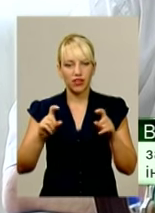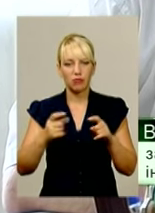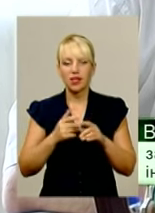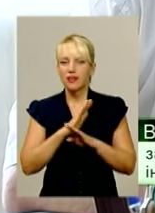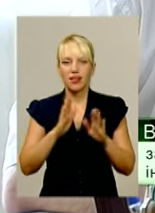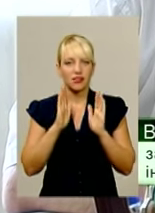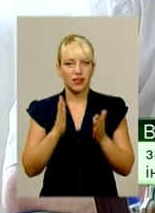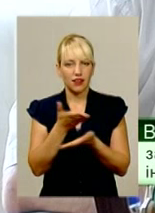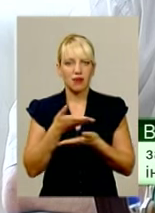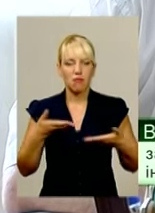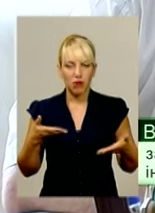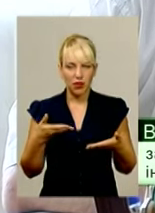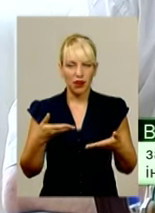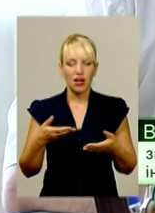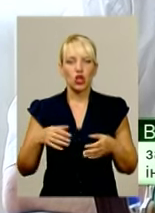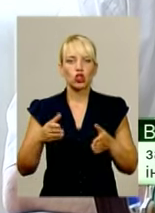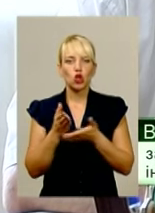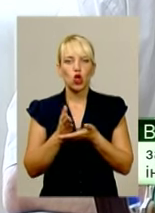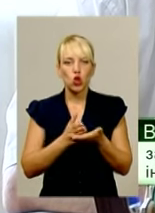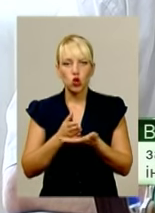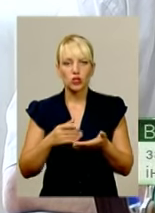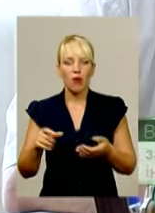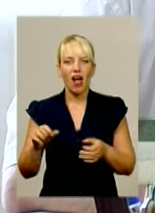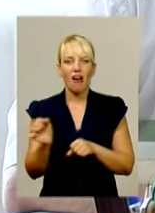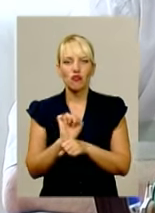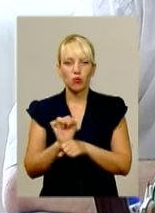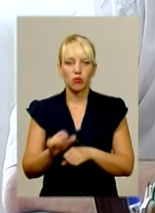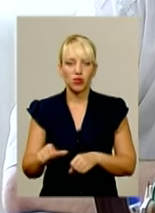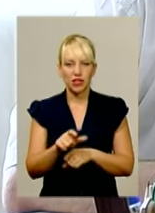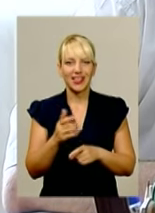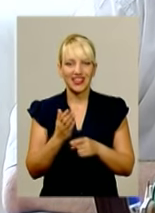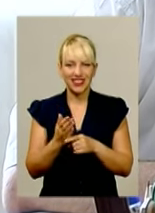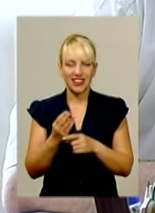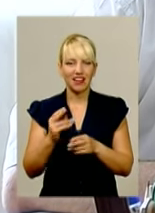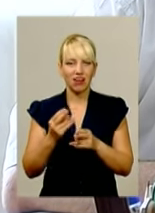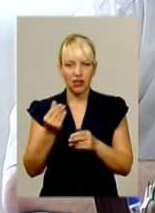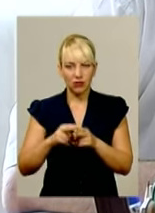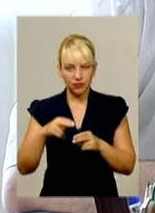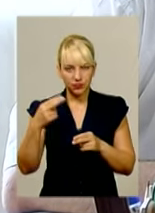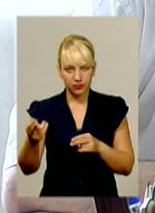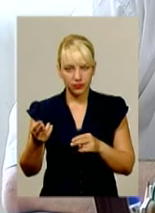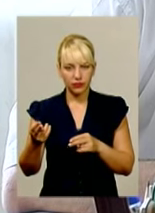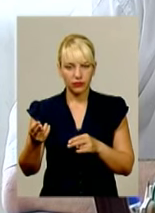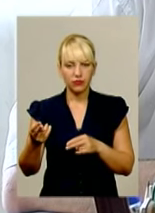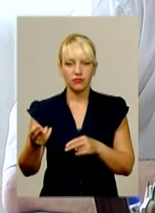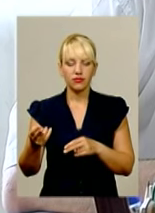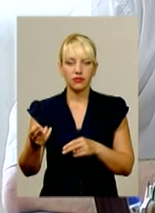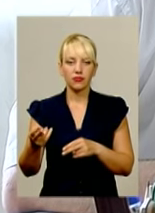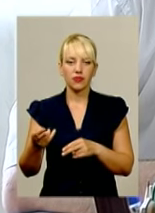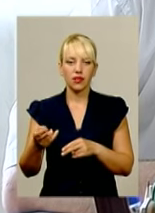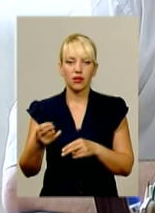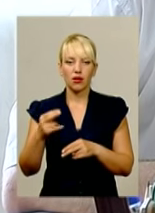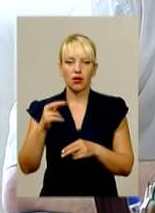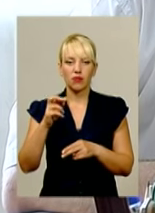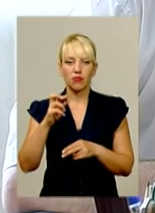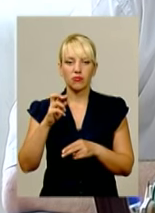у Хмельницькій області є кредатором цієї фірми. Не тільки ми, тобто, бо більше